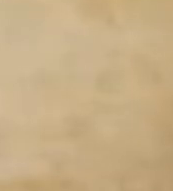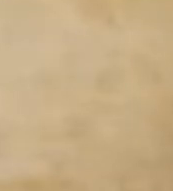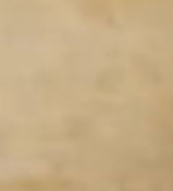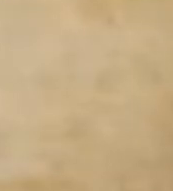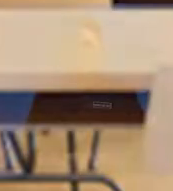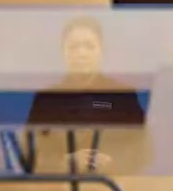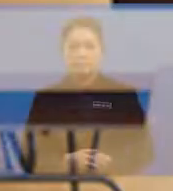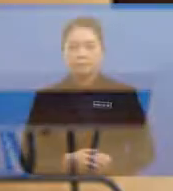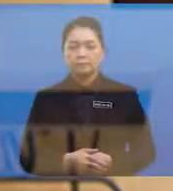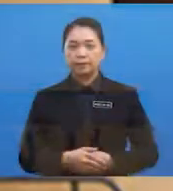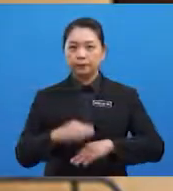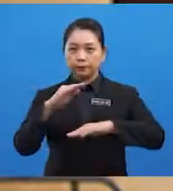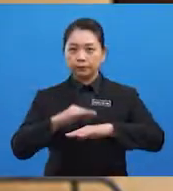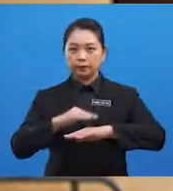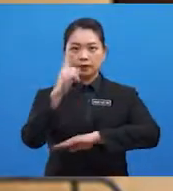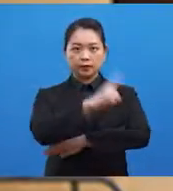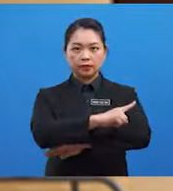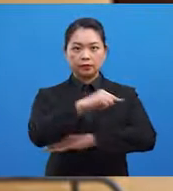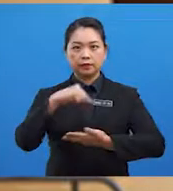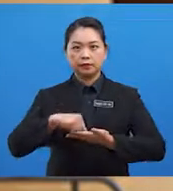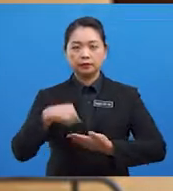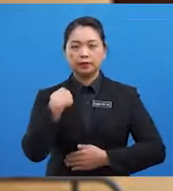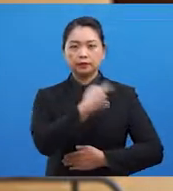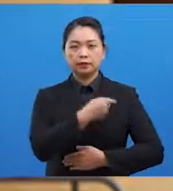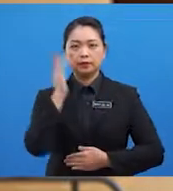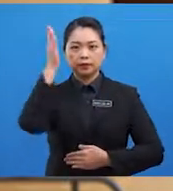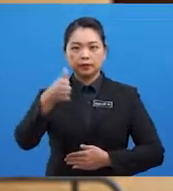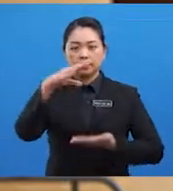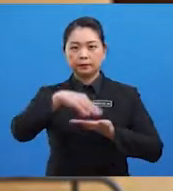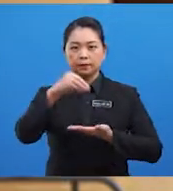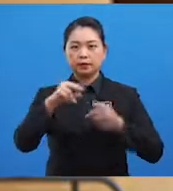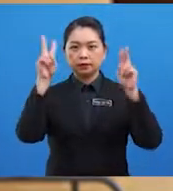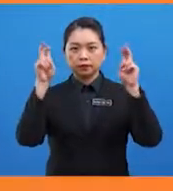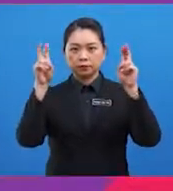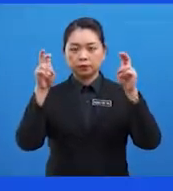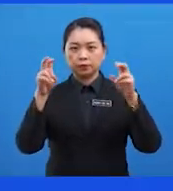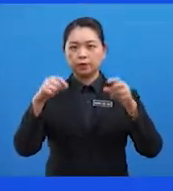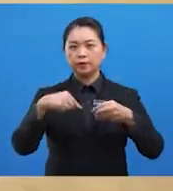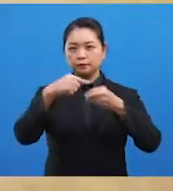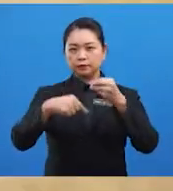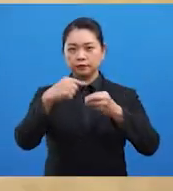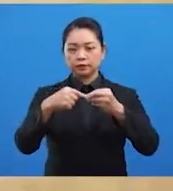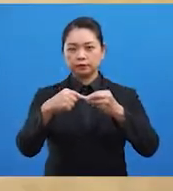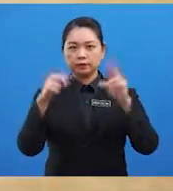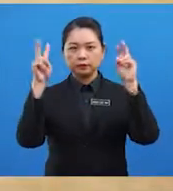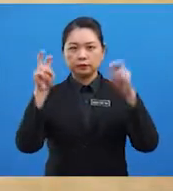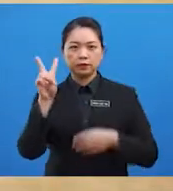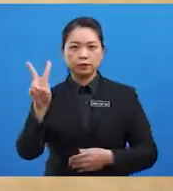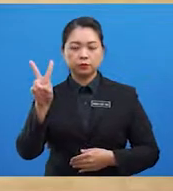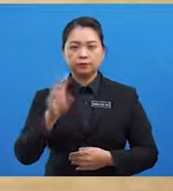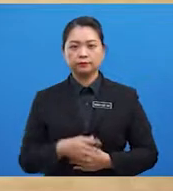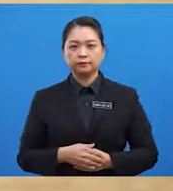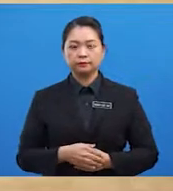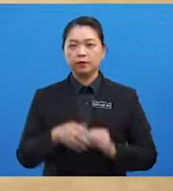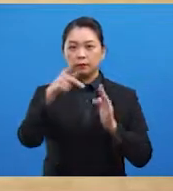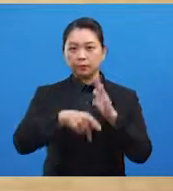Pada hari ini, kita akan mempelajari tajuk berkaitan dengan tema 2 iaitu